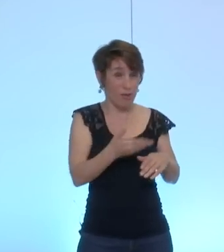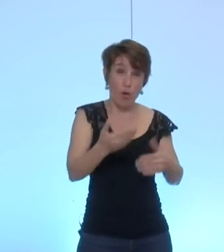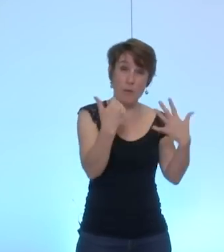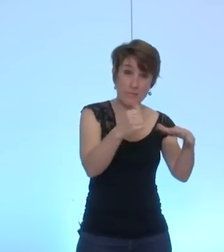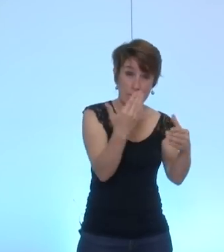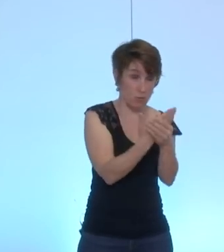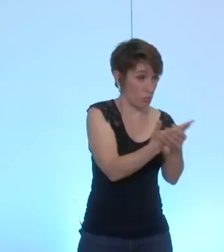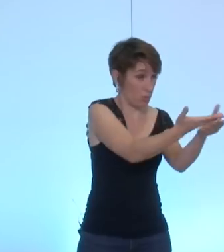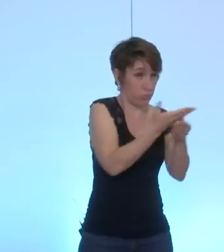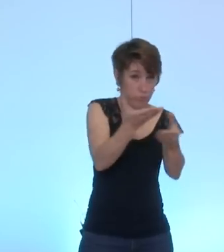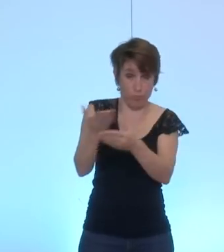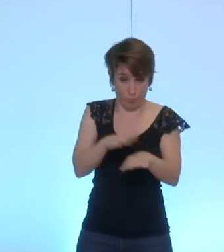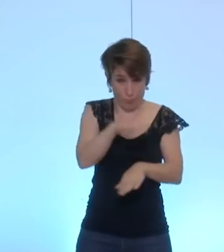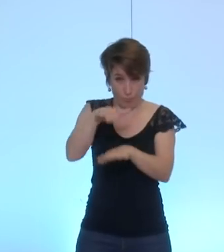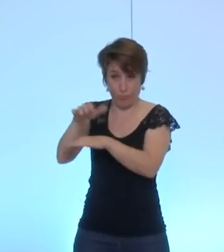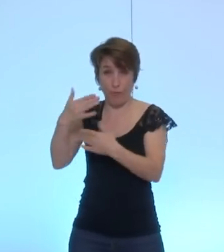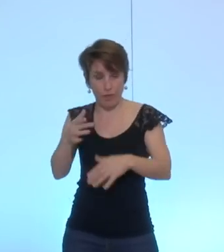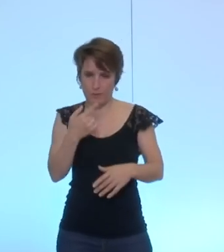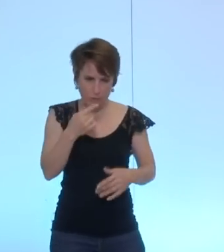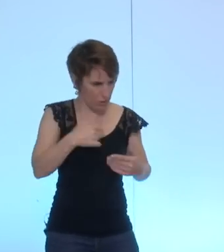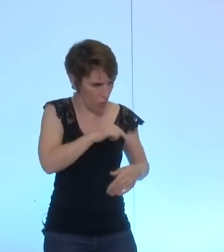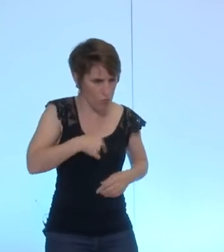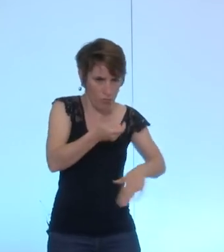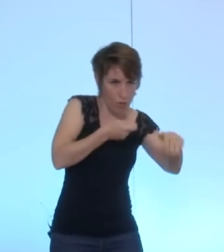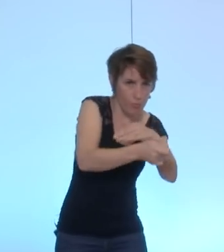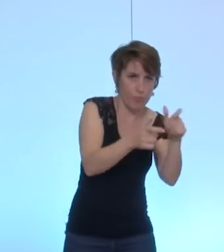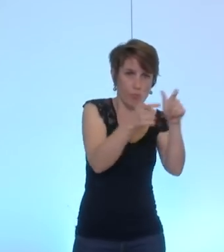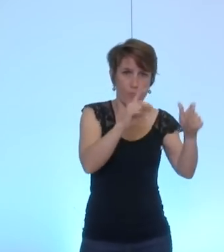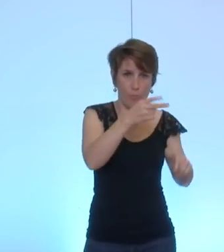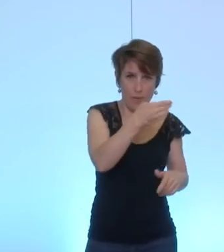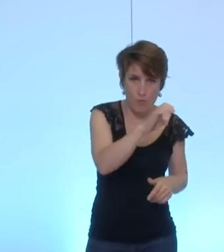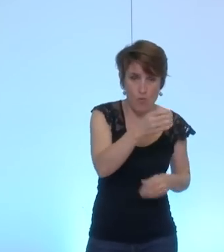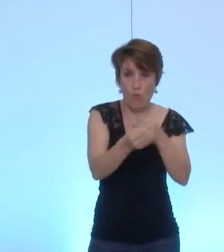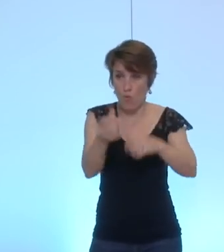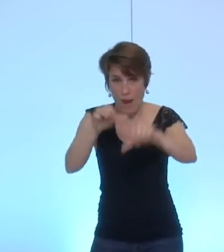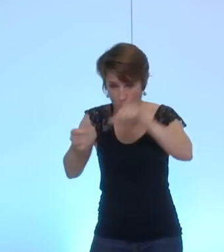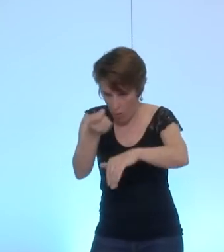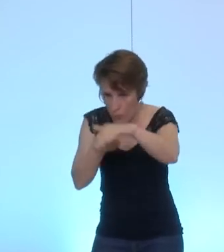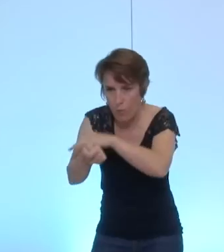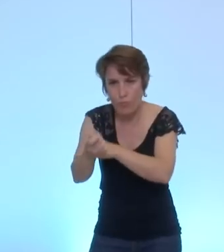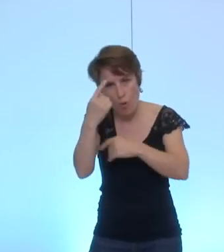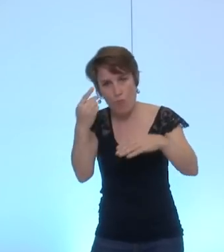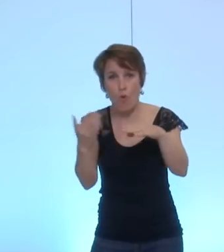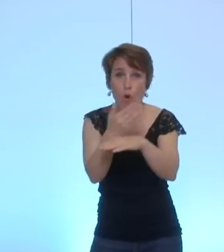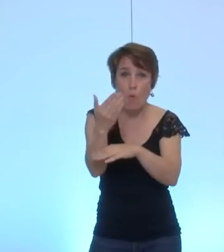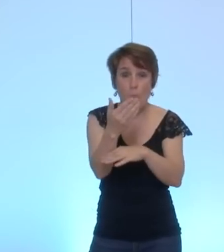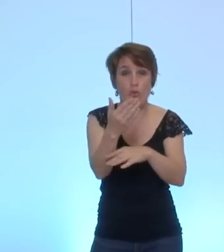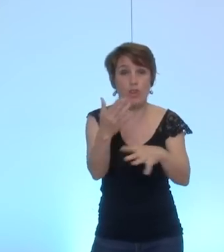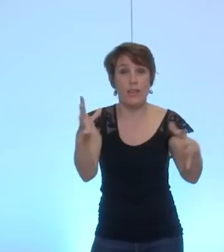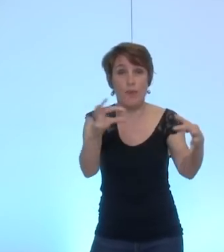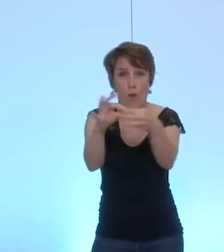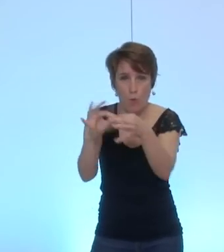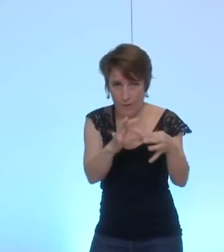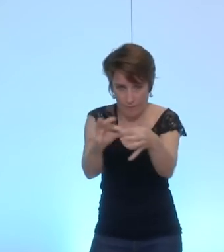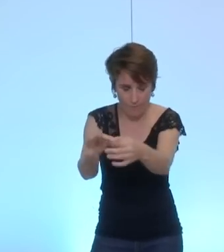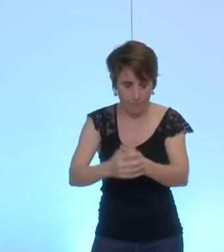la fois financement PME ou des laboratoires dans le cadre de projets collaboratifs. C'est des projets